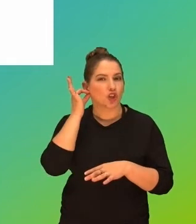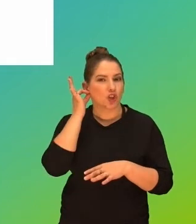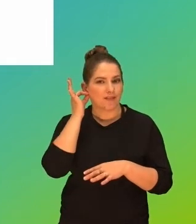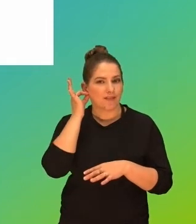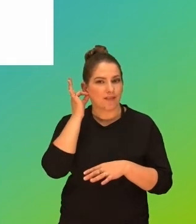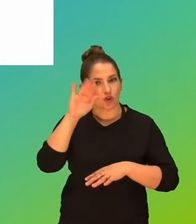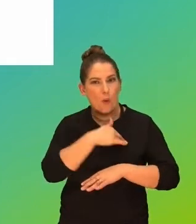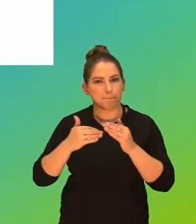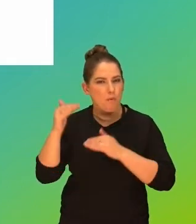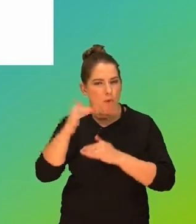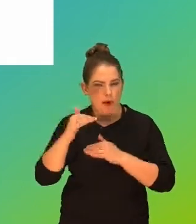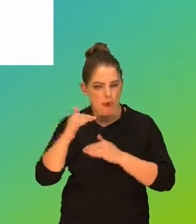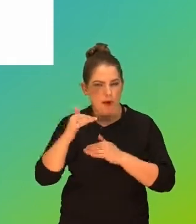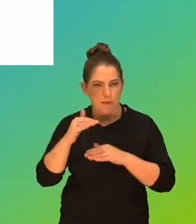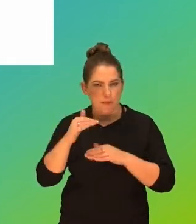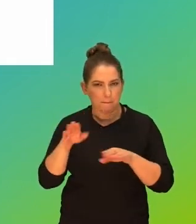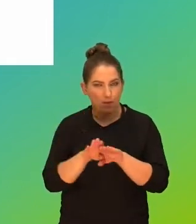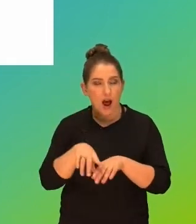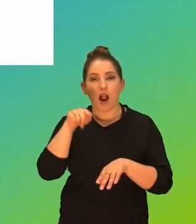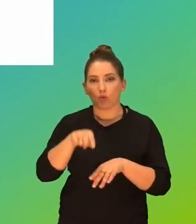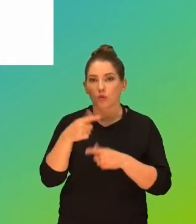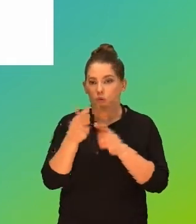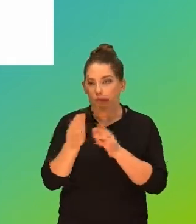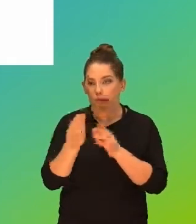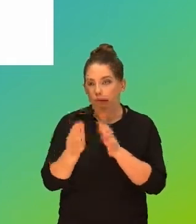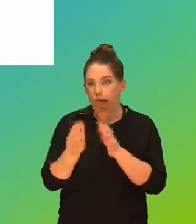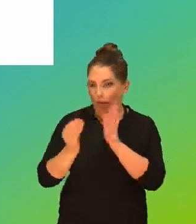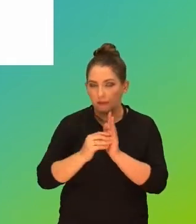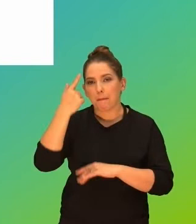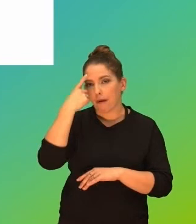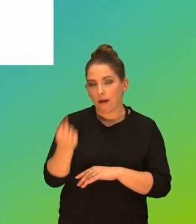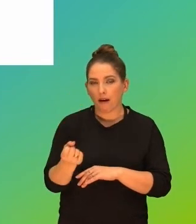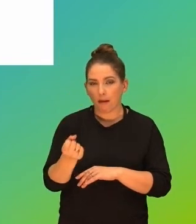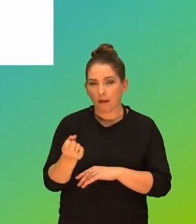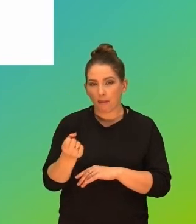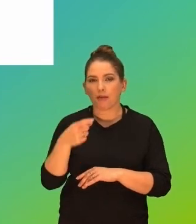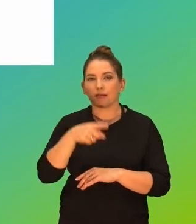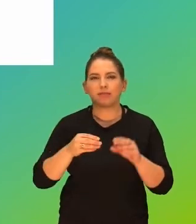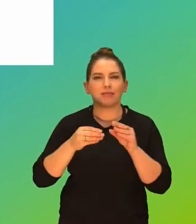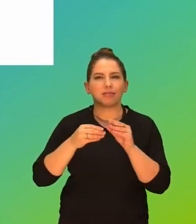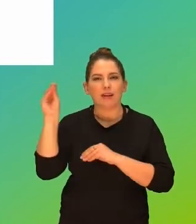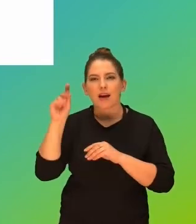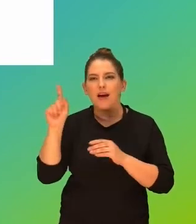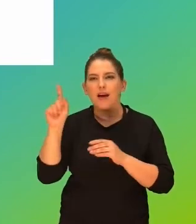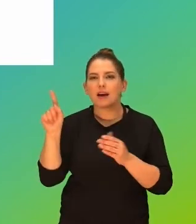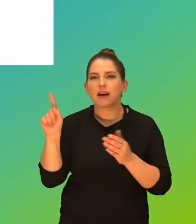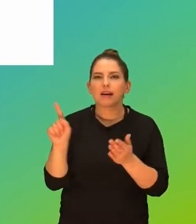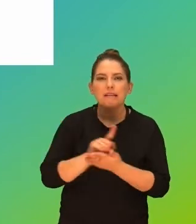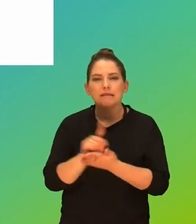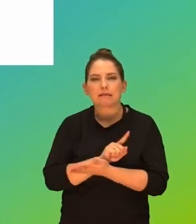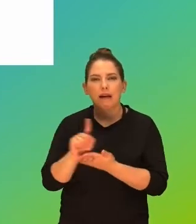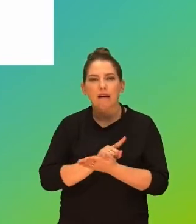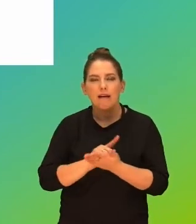ze szkół ponadpodstawowych, ale tutaj zrobię gwiazdkę. Pamiętajmy o tym, że w największym ryzyku,